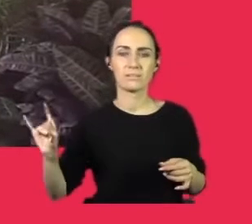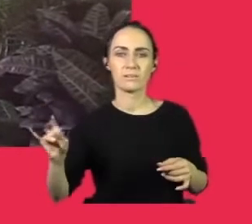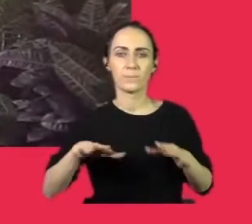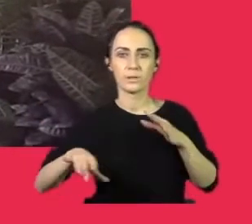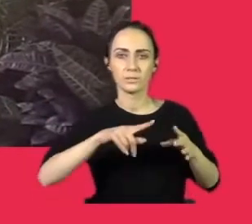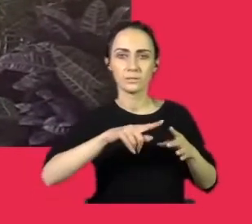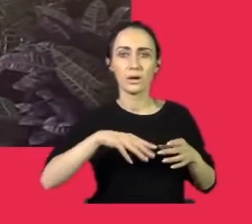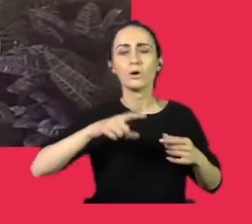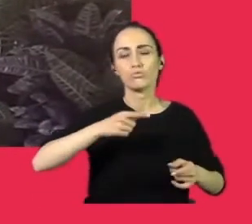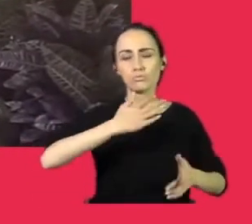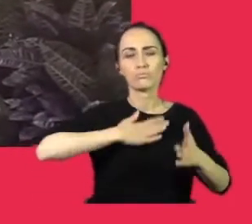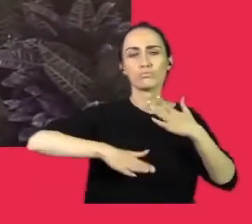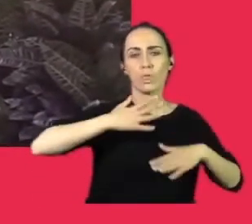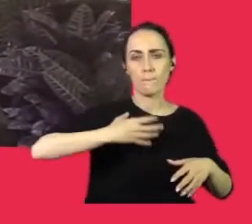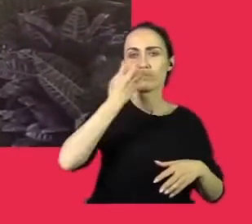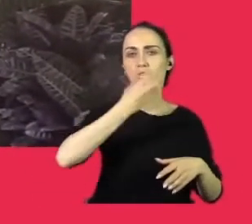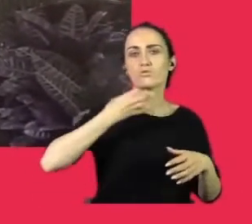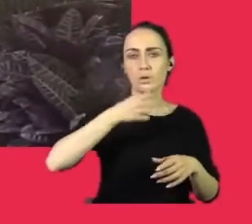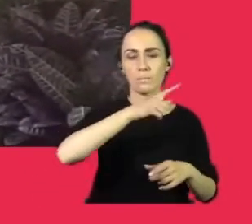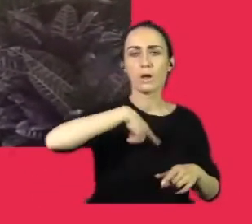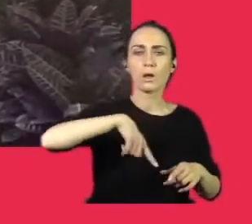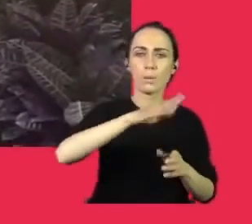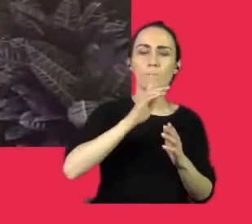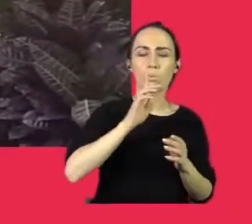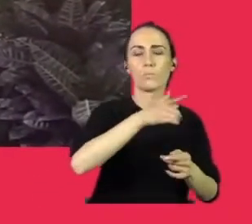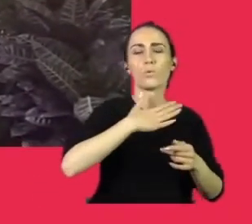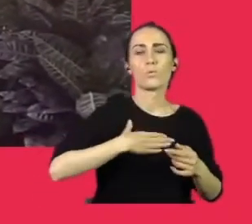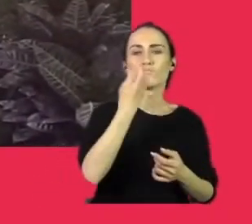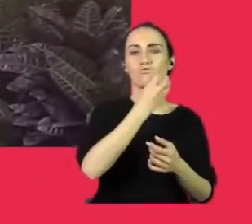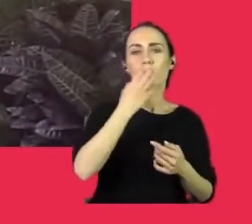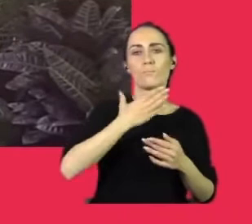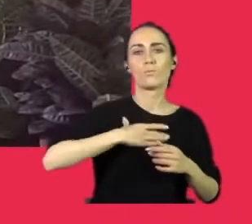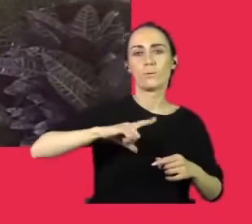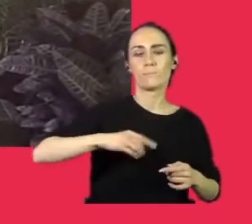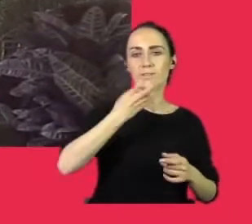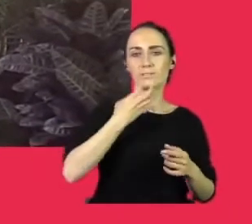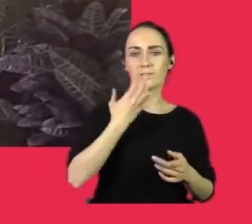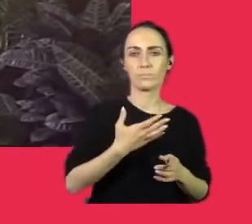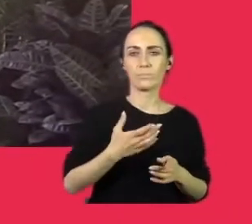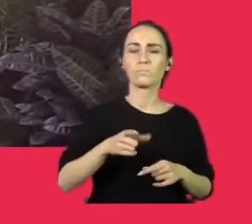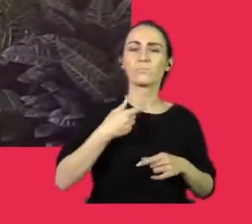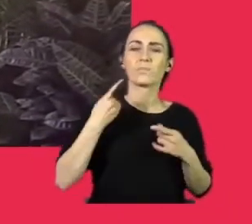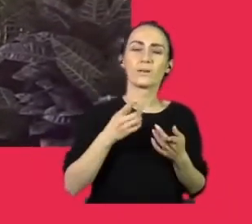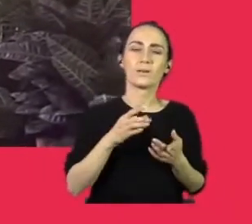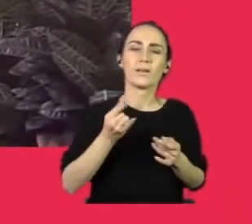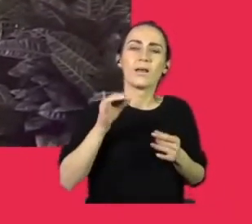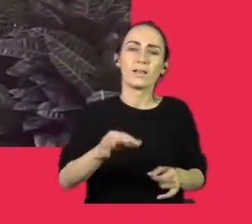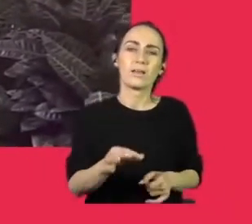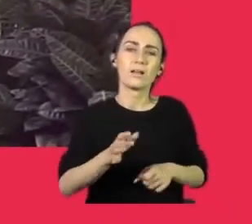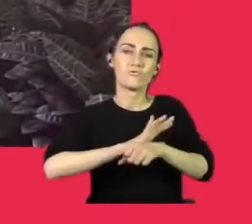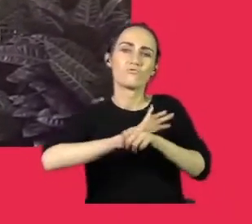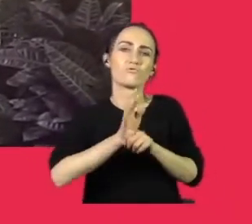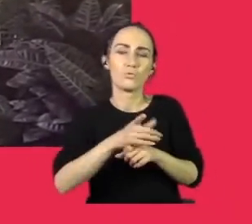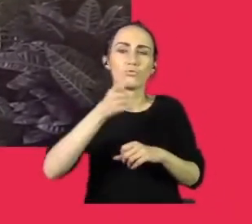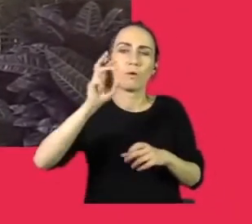Dlatego, że jest tu przyjemnie i ciepłe. Jestem jak one ciepłolubny. Jak sobie radzicie w czasach pandemii